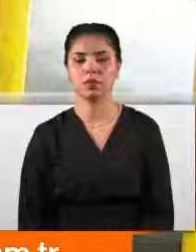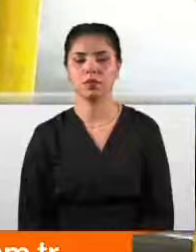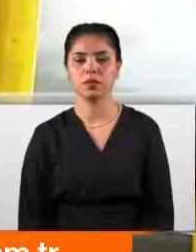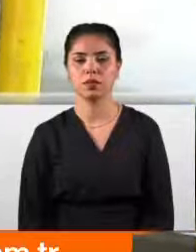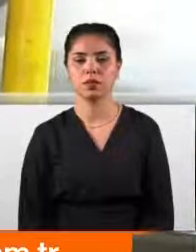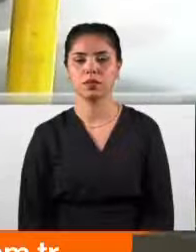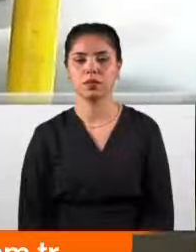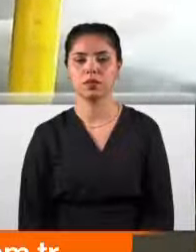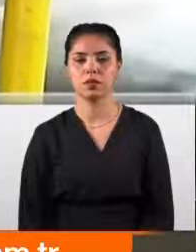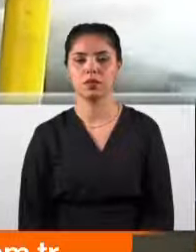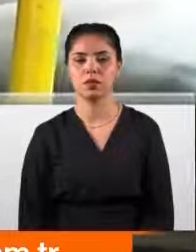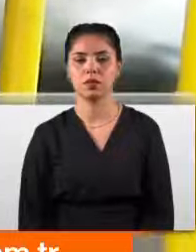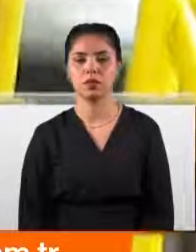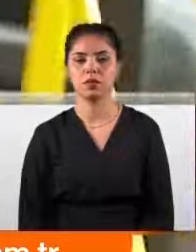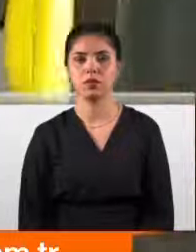dikkatli kullanıyorum. Yanlışım vardır.